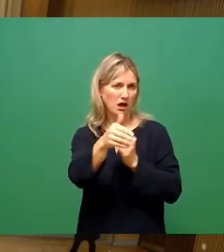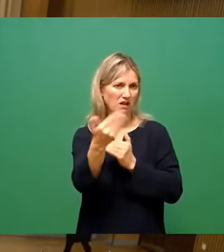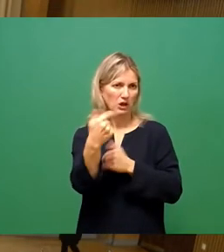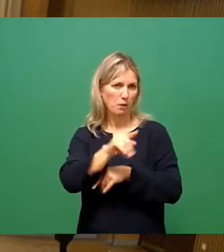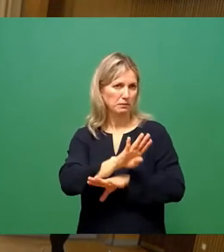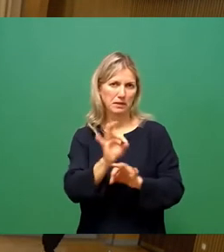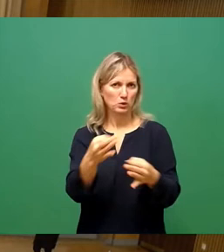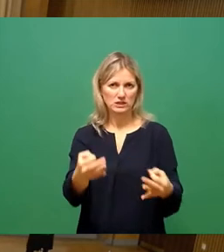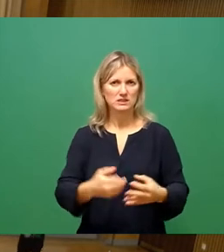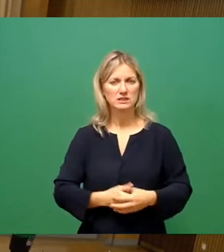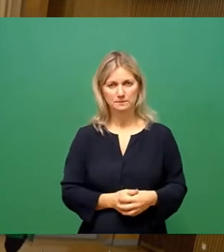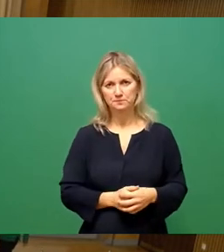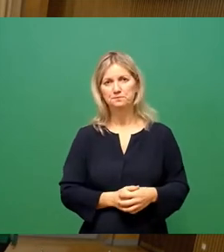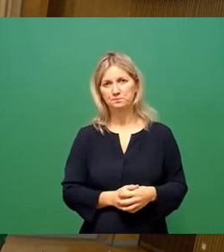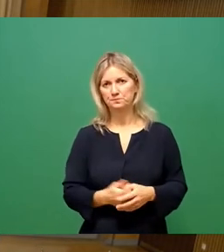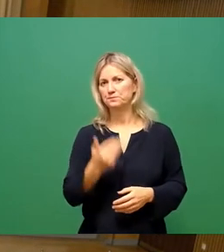Gut, danke.